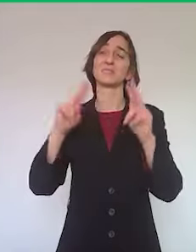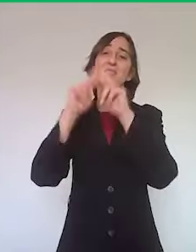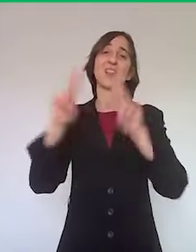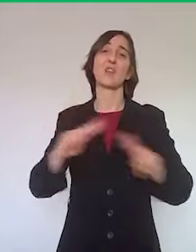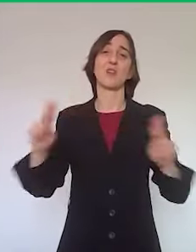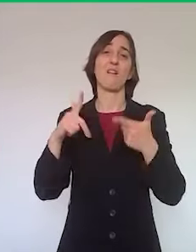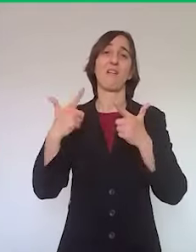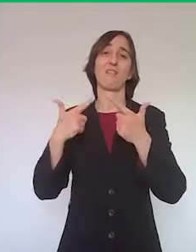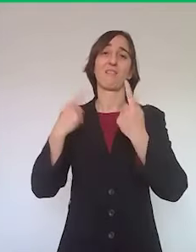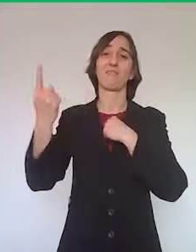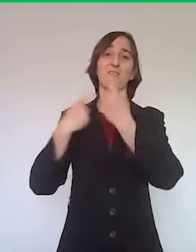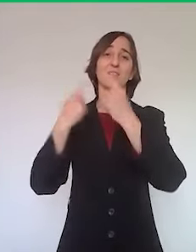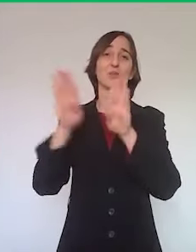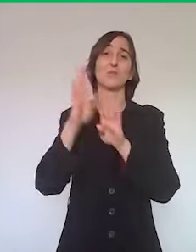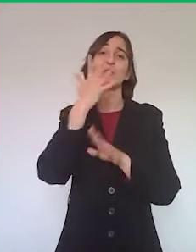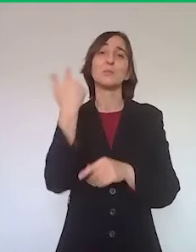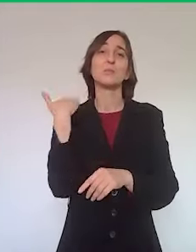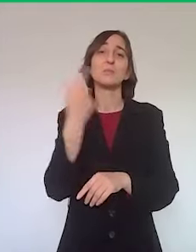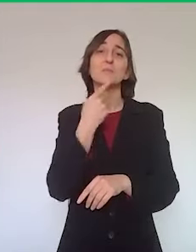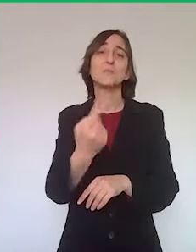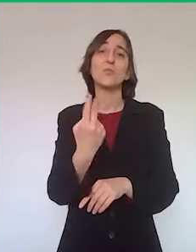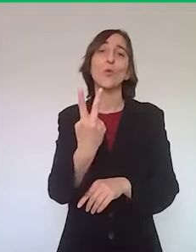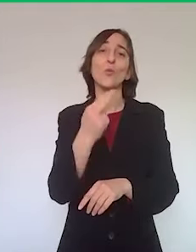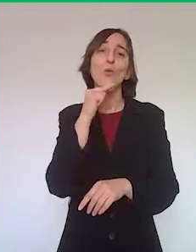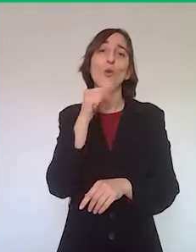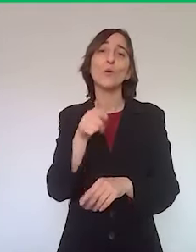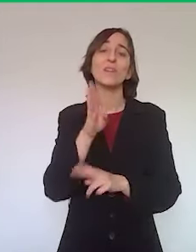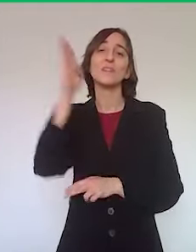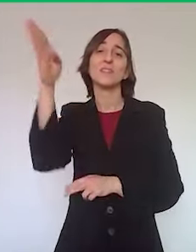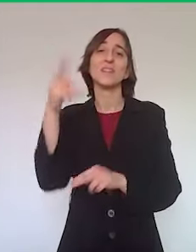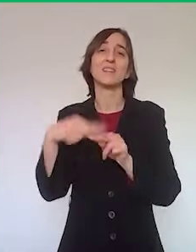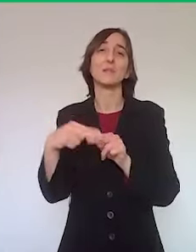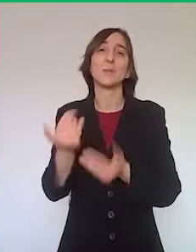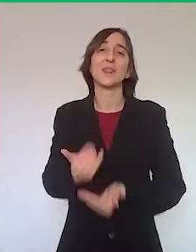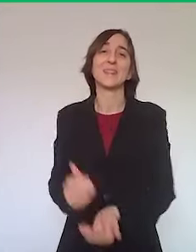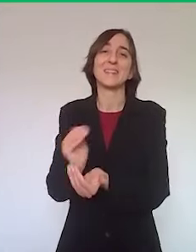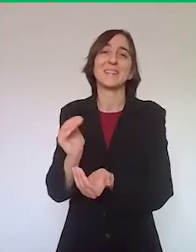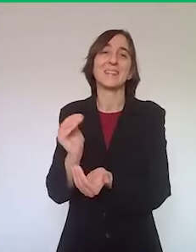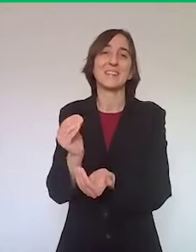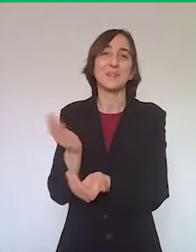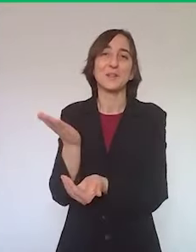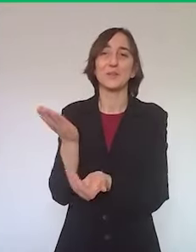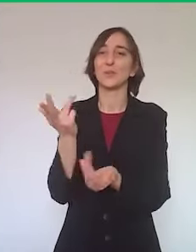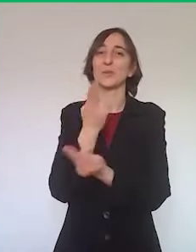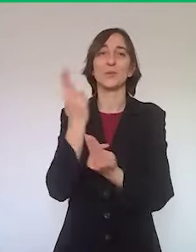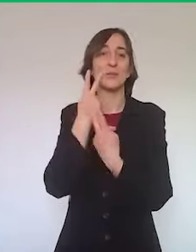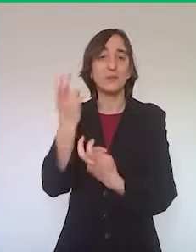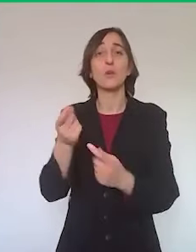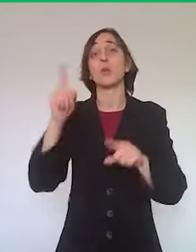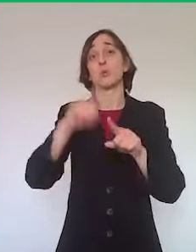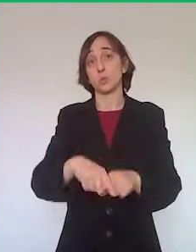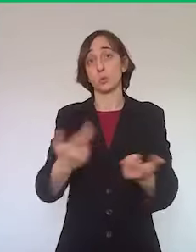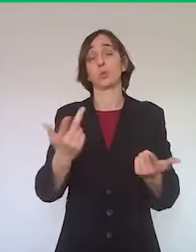esempio il loro nipotino appena nato e nella misura in cui anche i consumi delle famiglie sono a terra perché tanti sono in casa